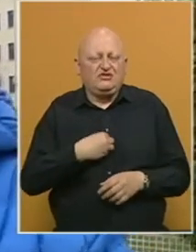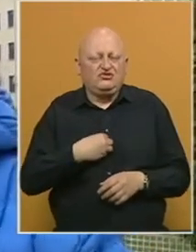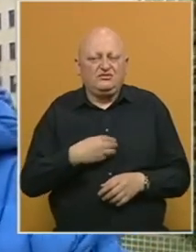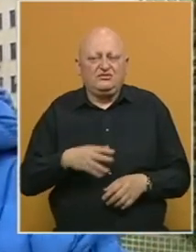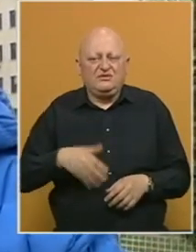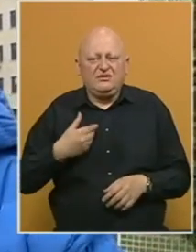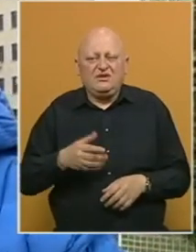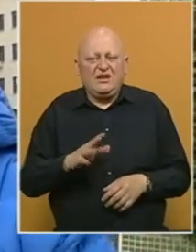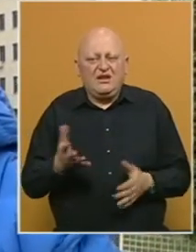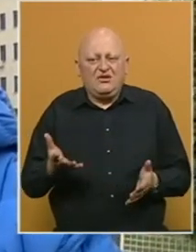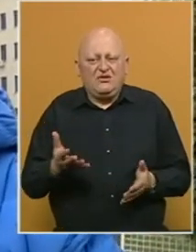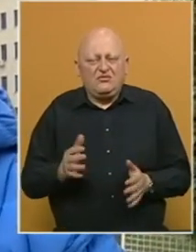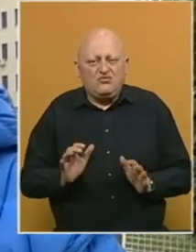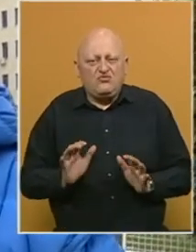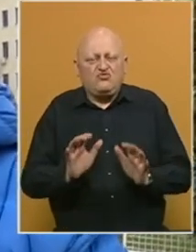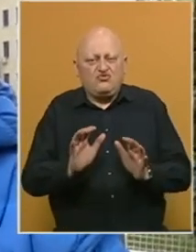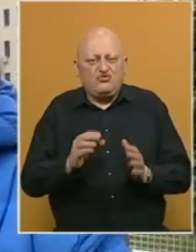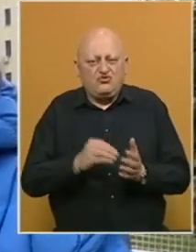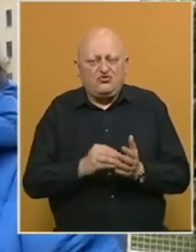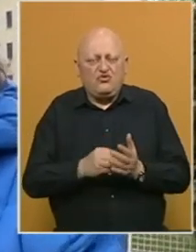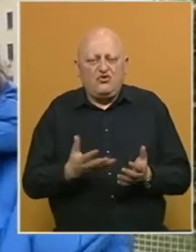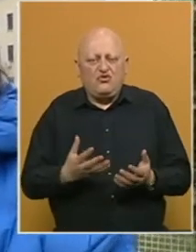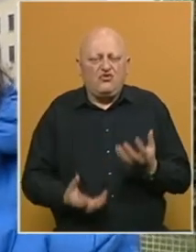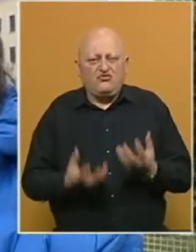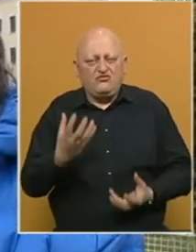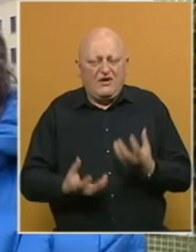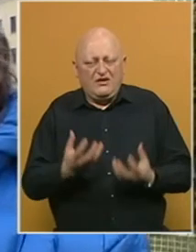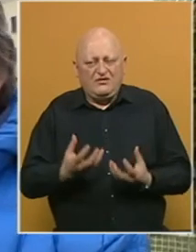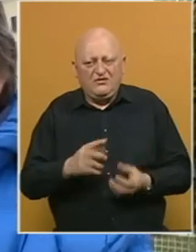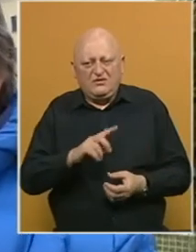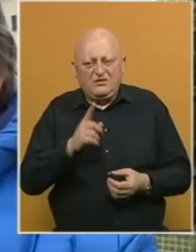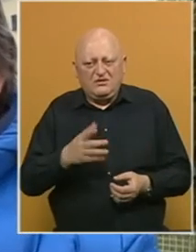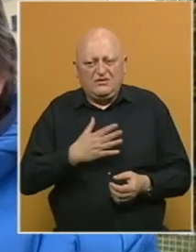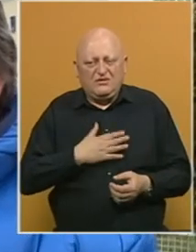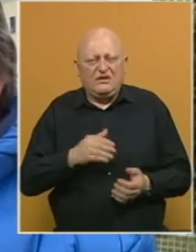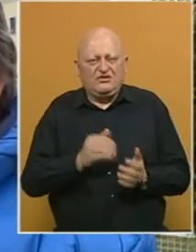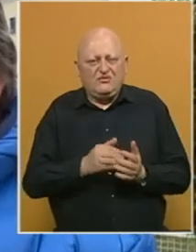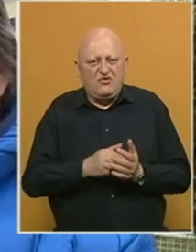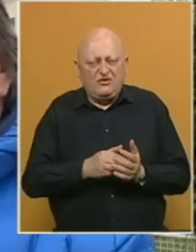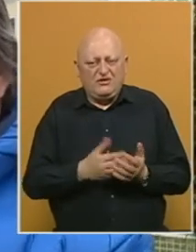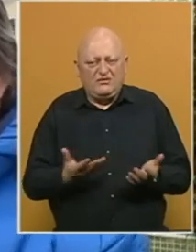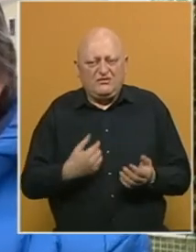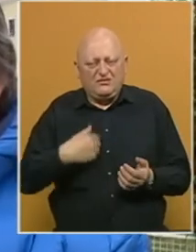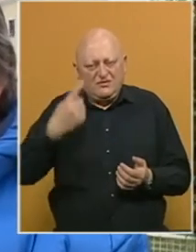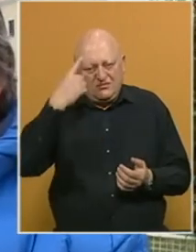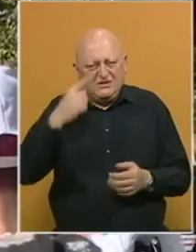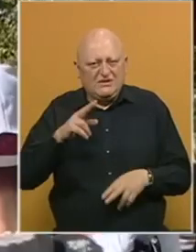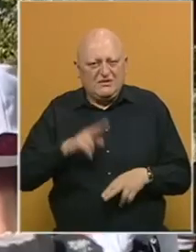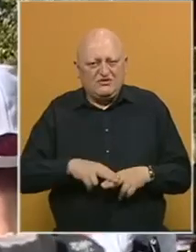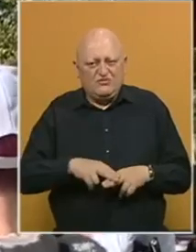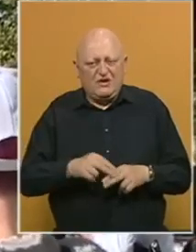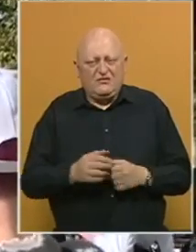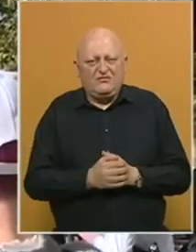neću da i guram još u neku vatru po pitanju naših potreba. Mislim da su u pravu.